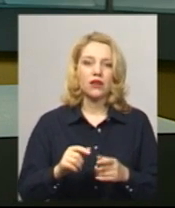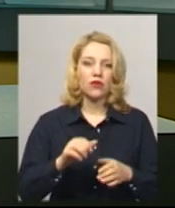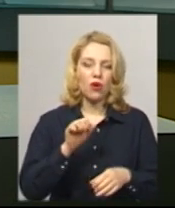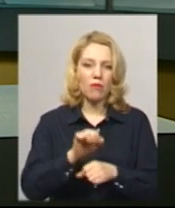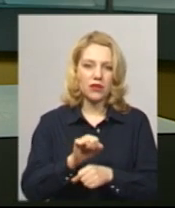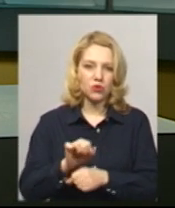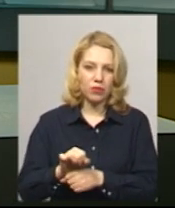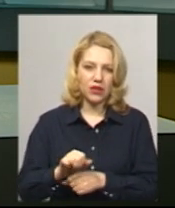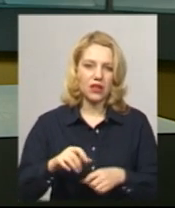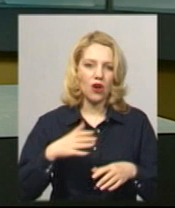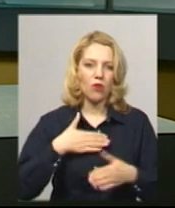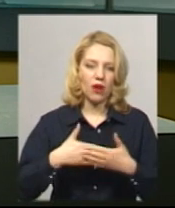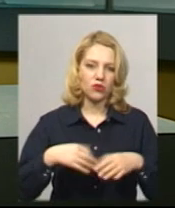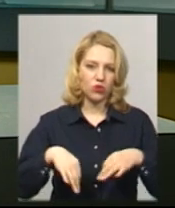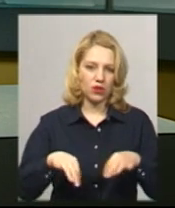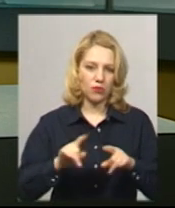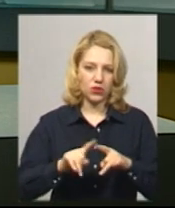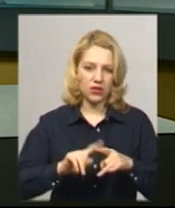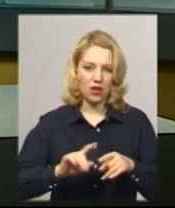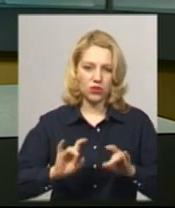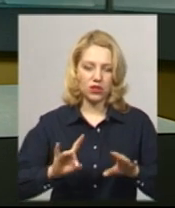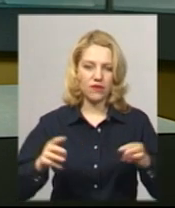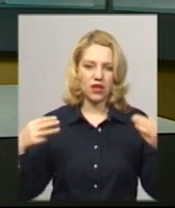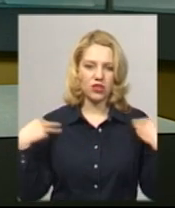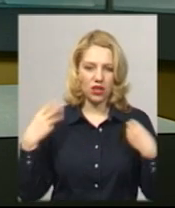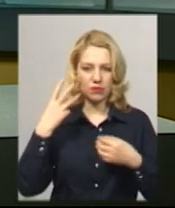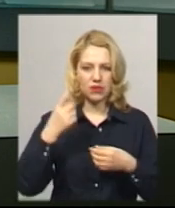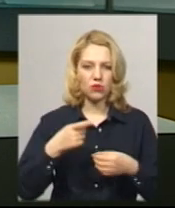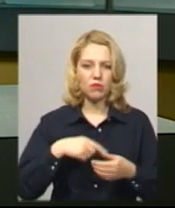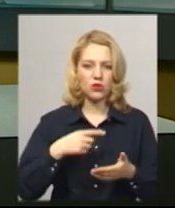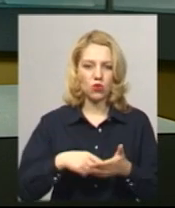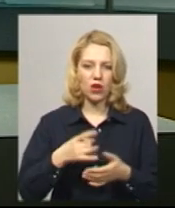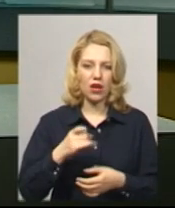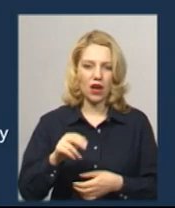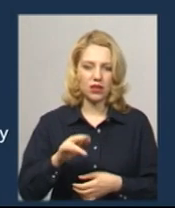обов'язки начальника управління транспорту і зв'язку Хмельницької міської ради Сергій Шепурєв.